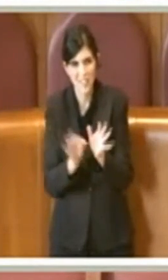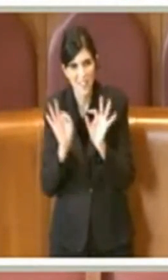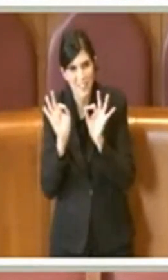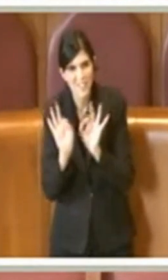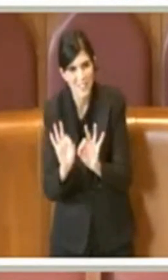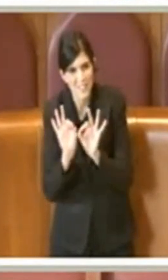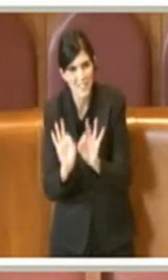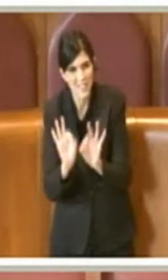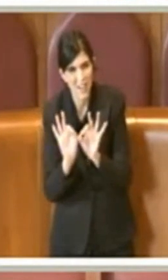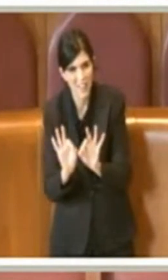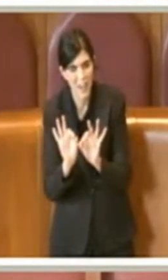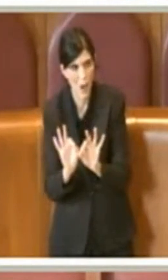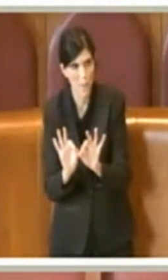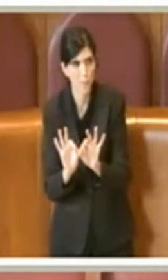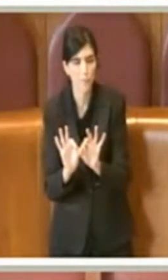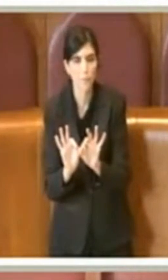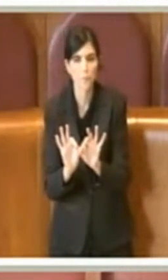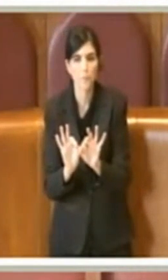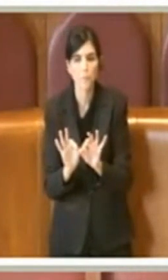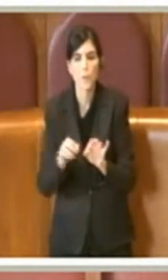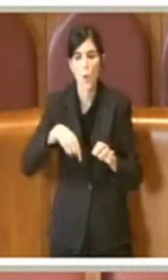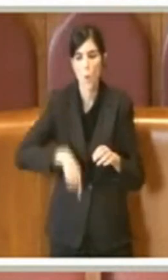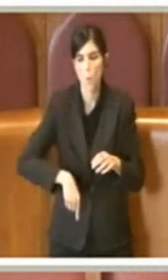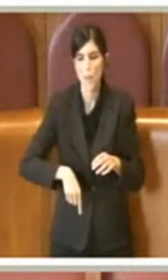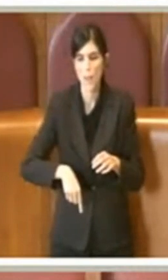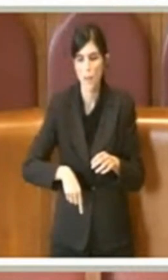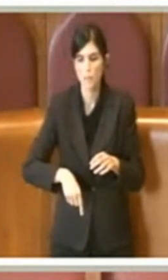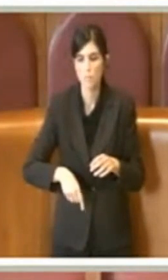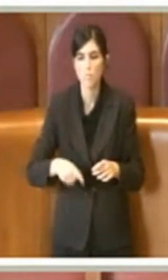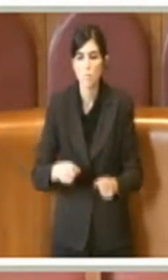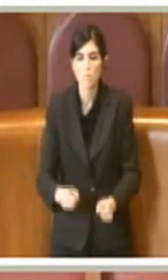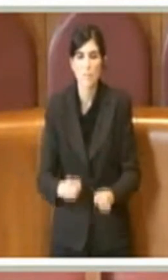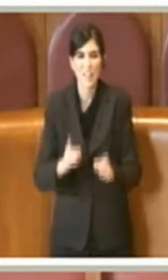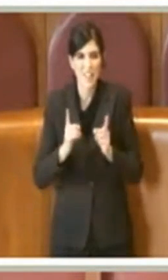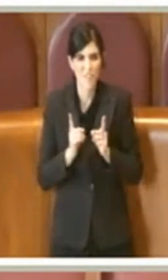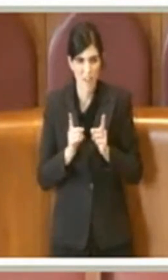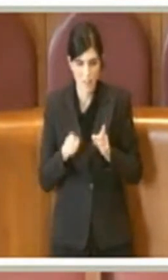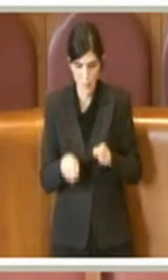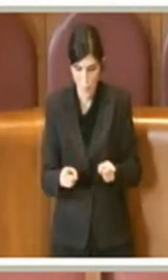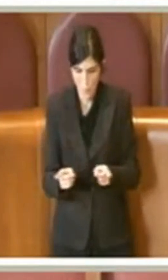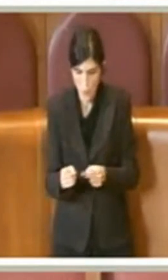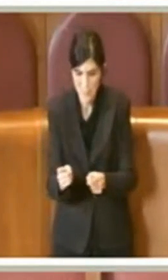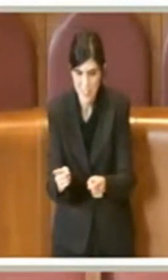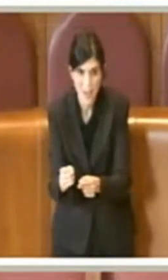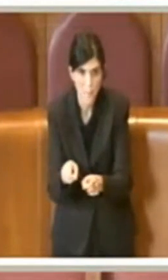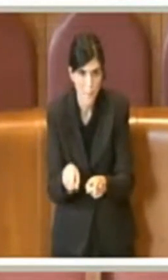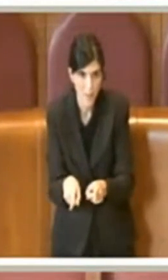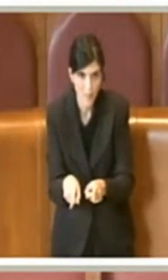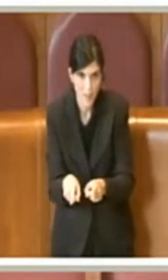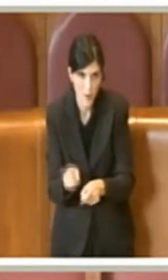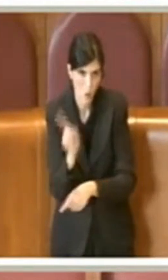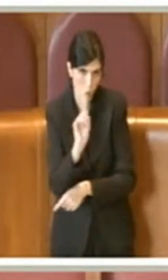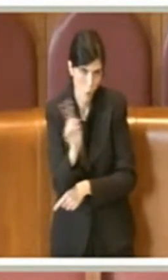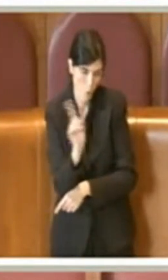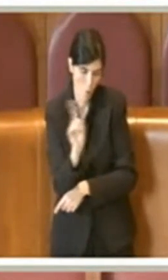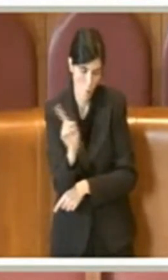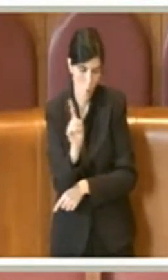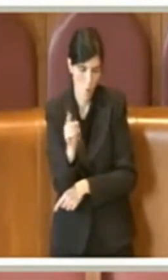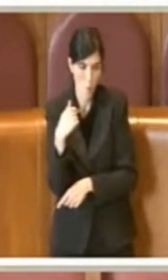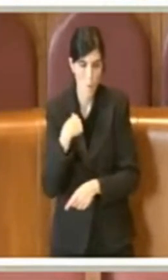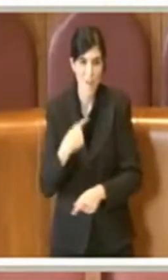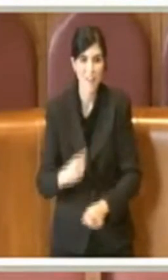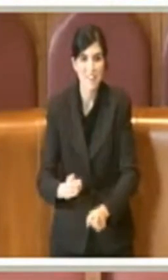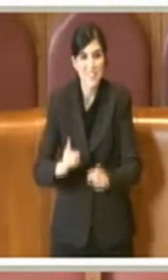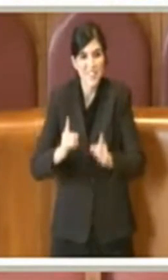Quindi qui non stiamo difendendo il sanpietrino in sé, stiamo difendendo